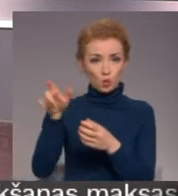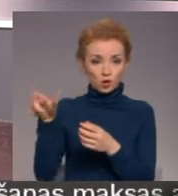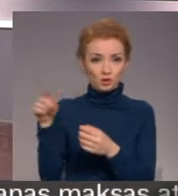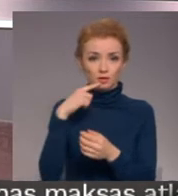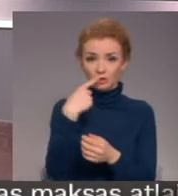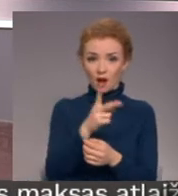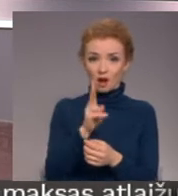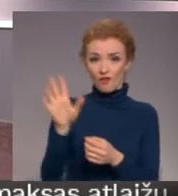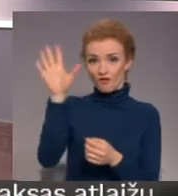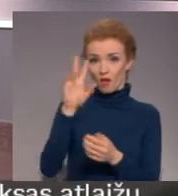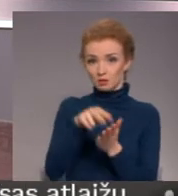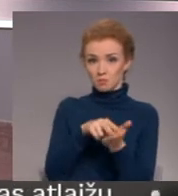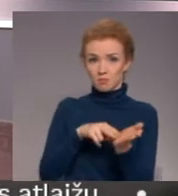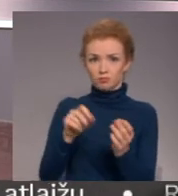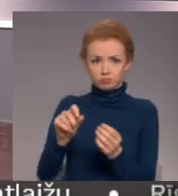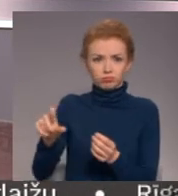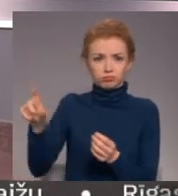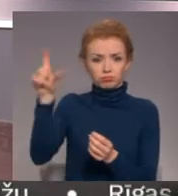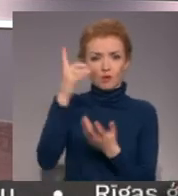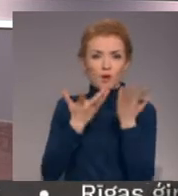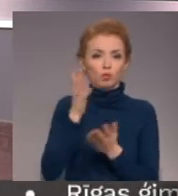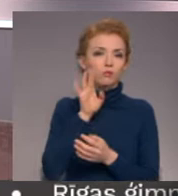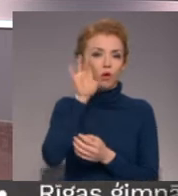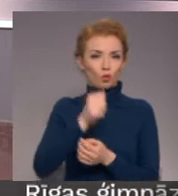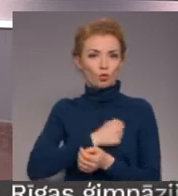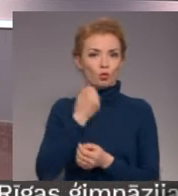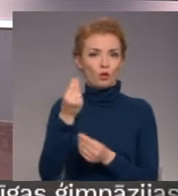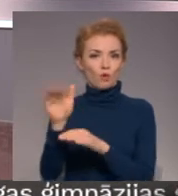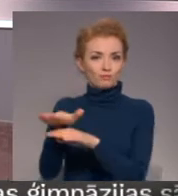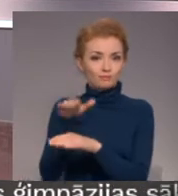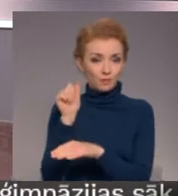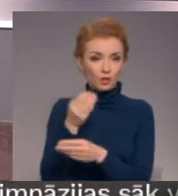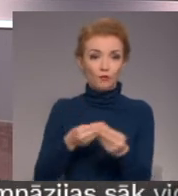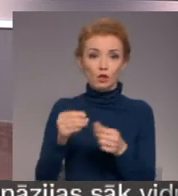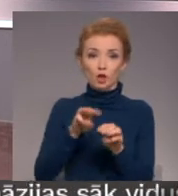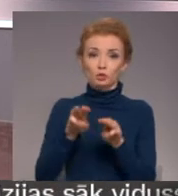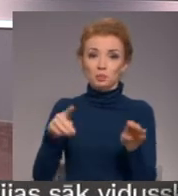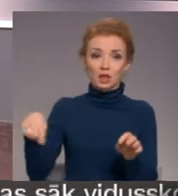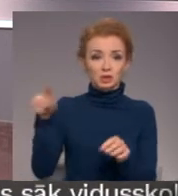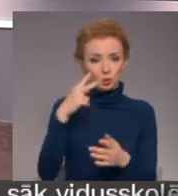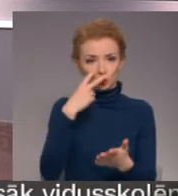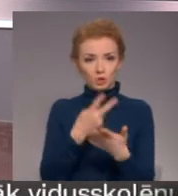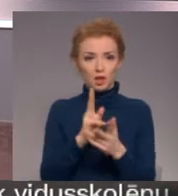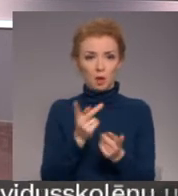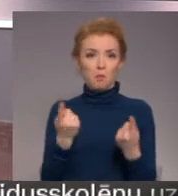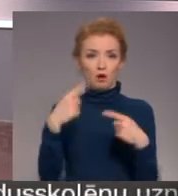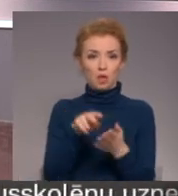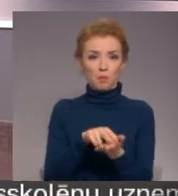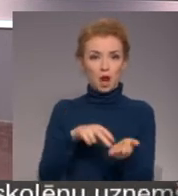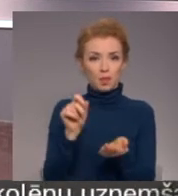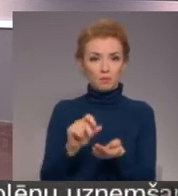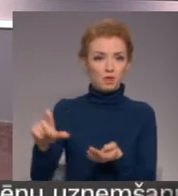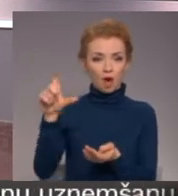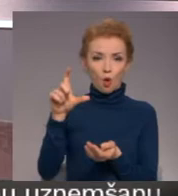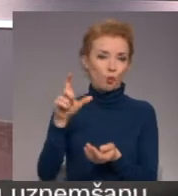valsts parāds nākotnē var traucēt valstai aizņemties. Finanšu ministrijā gan uzskata, ka pagaidām prognozētais parāda pieaugumas Latvijai